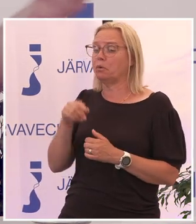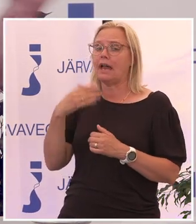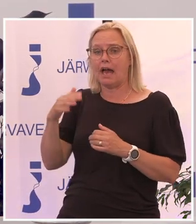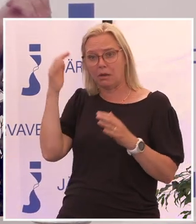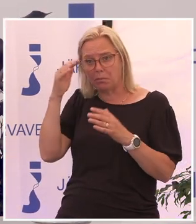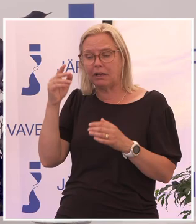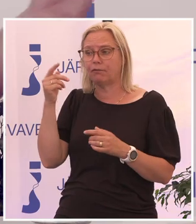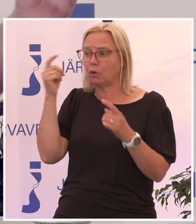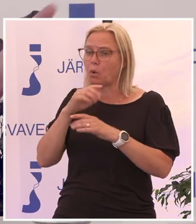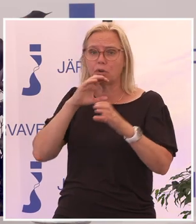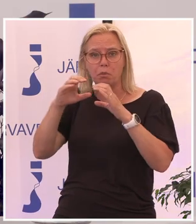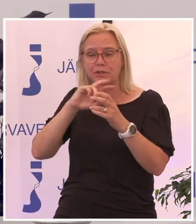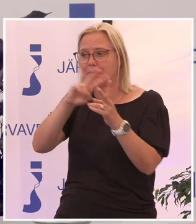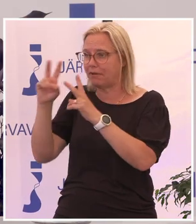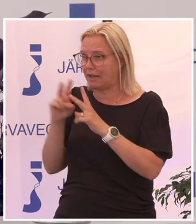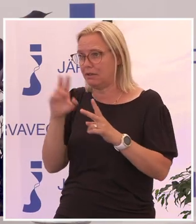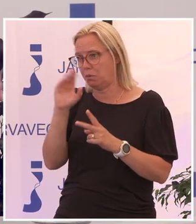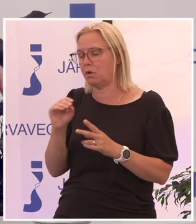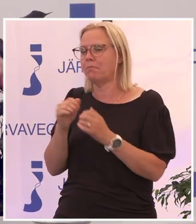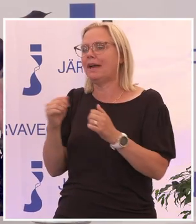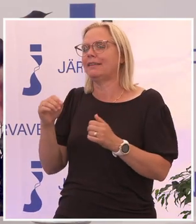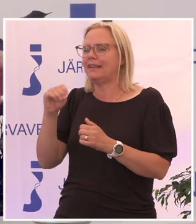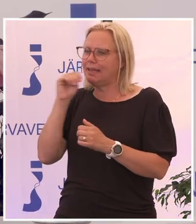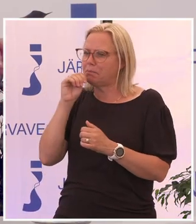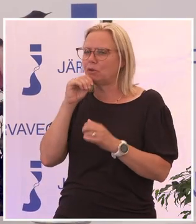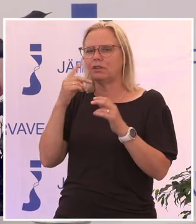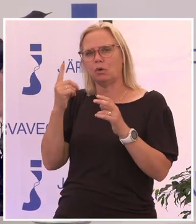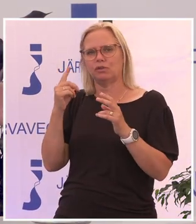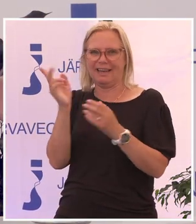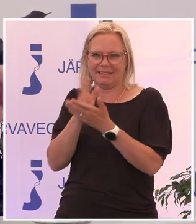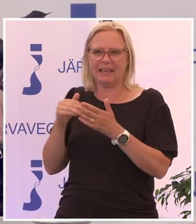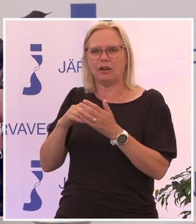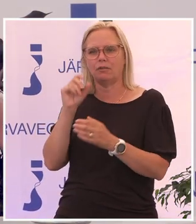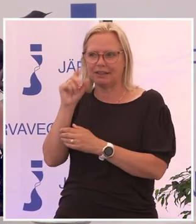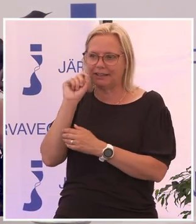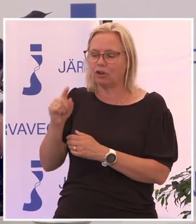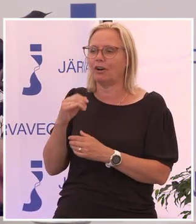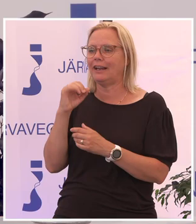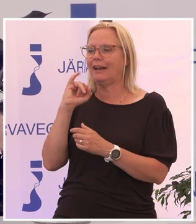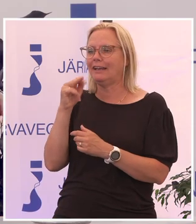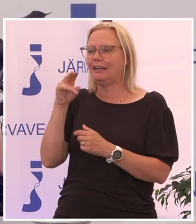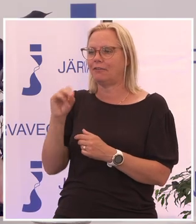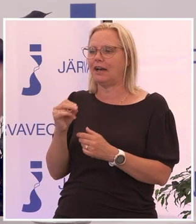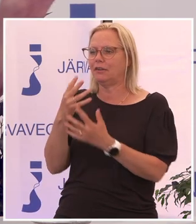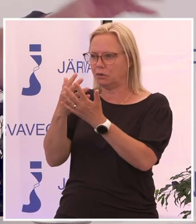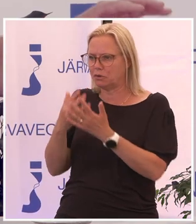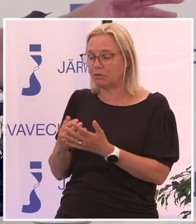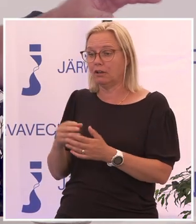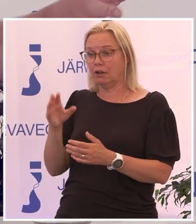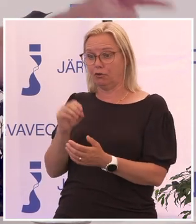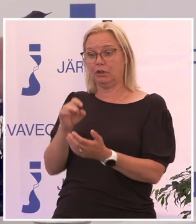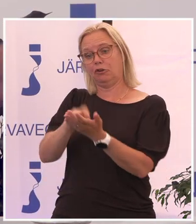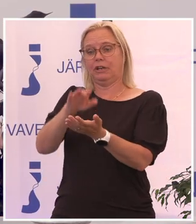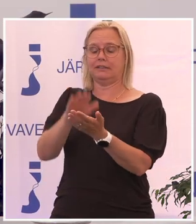inte kommunicera med varandra så här då. Men e-post är ju också en del av den digitala infrastrukturen. För så fort du registrerar dig på någon